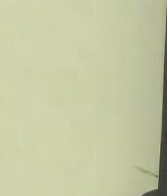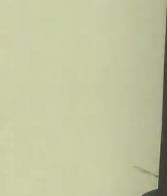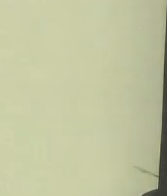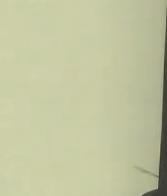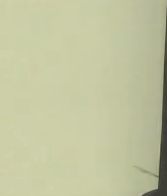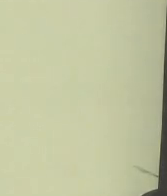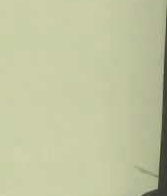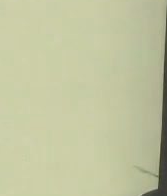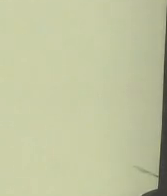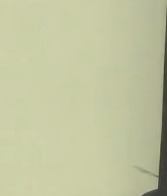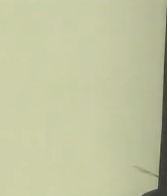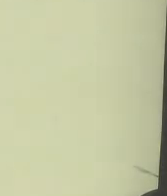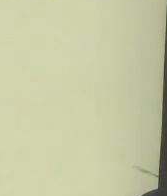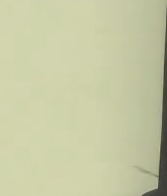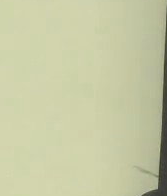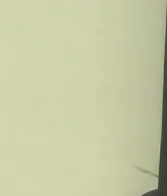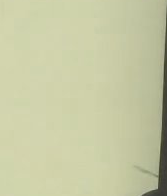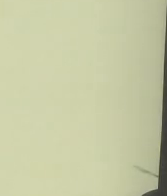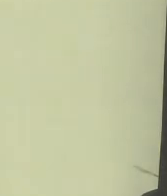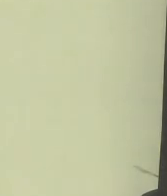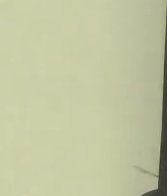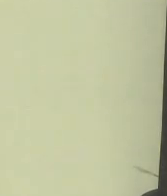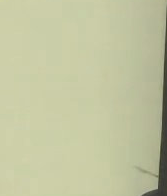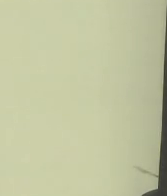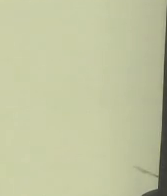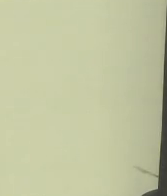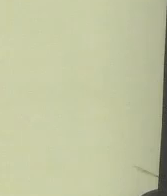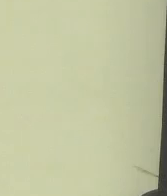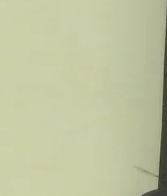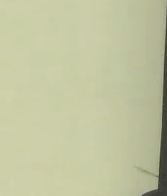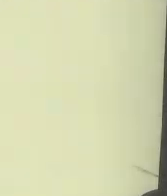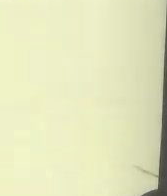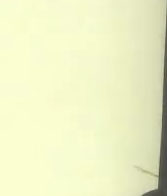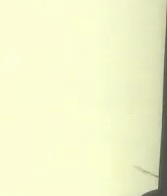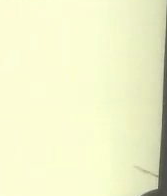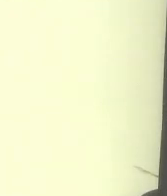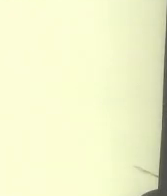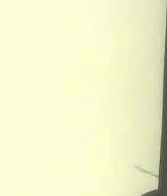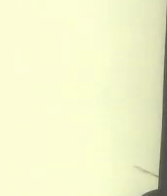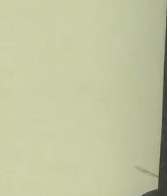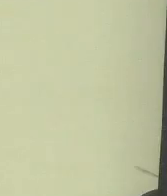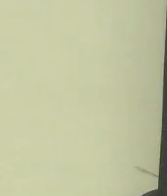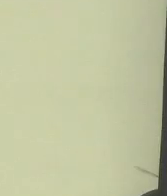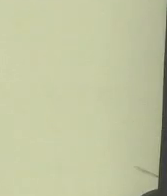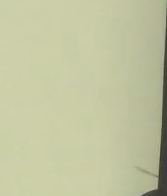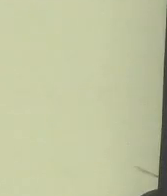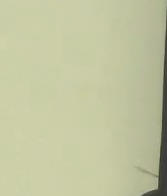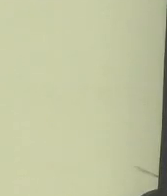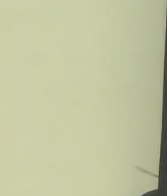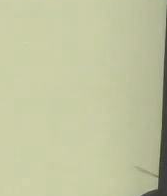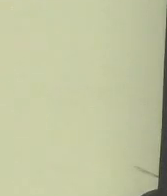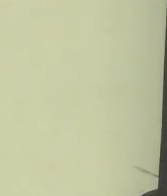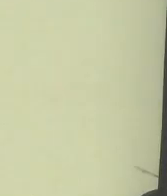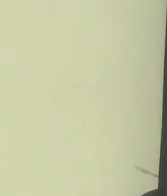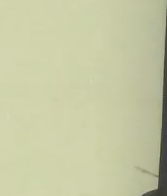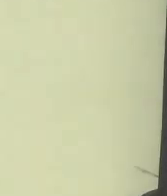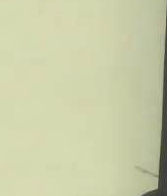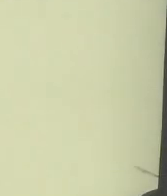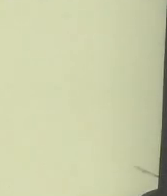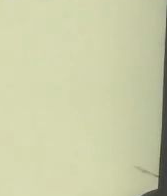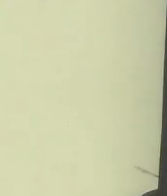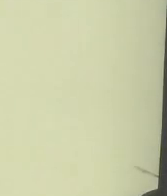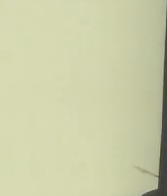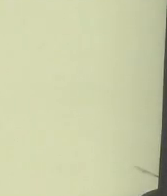Laurent Lardit, Mariline Librecht, Jean-Pierre Quinture, 1969, Moncinelli, Sebida